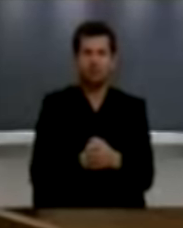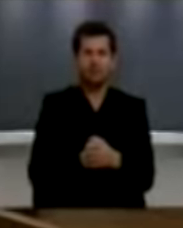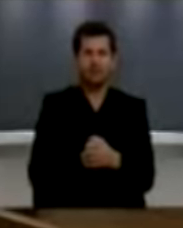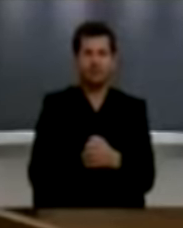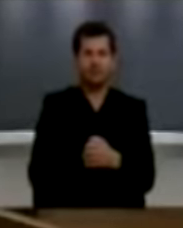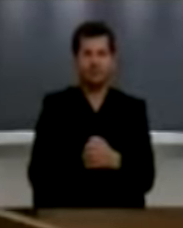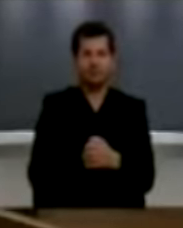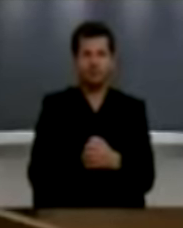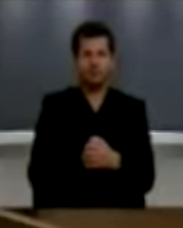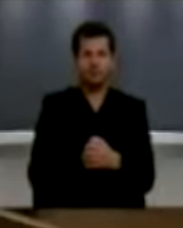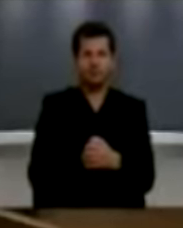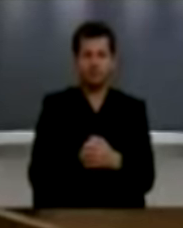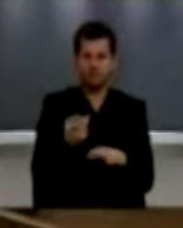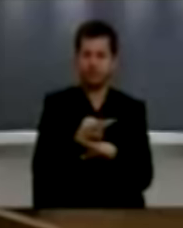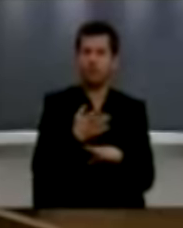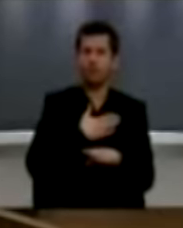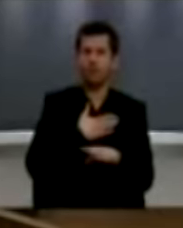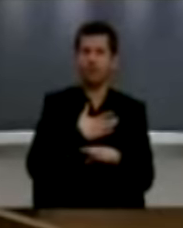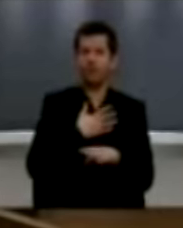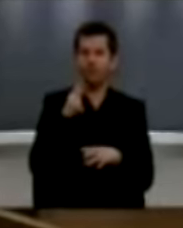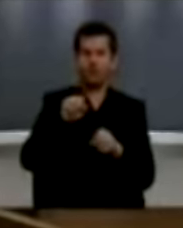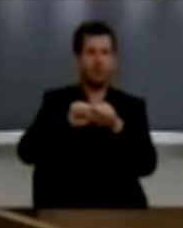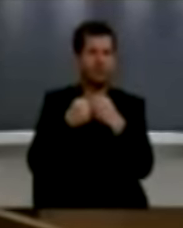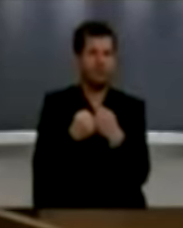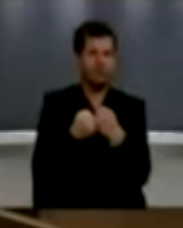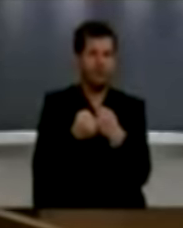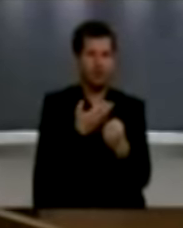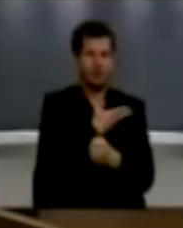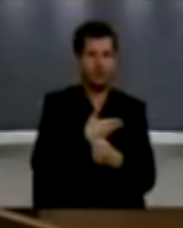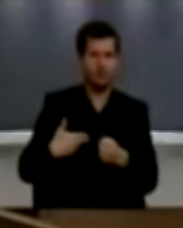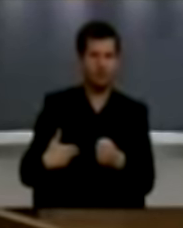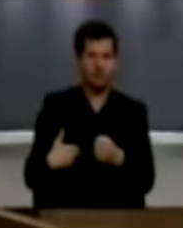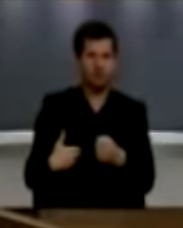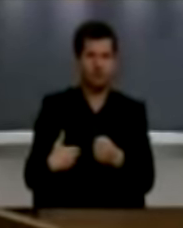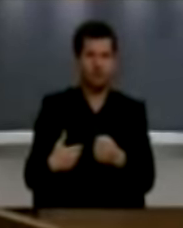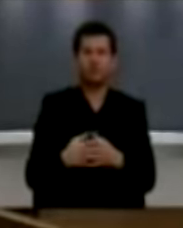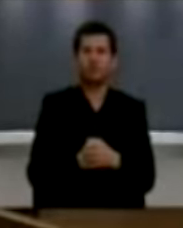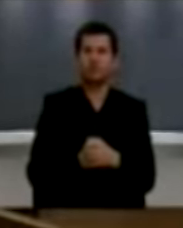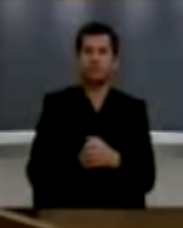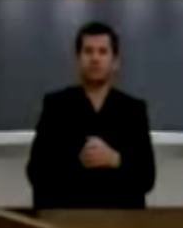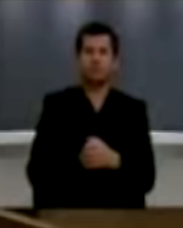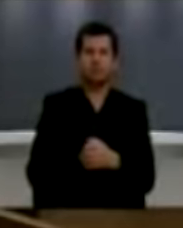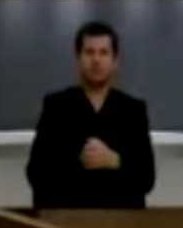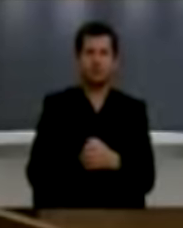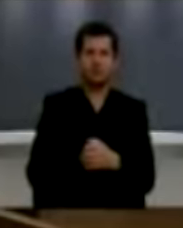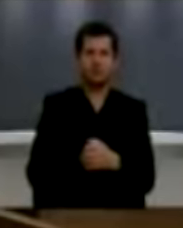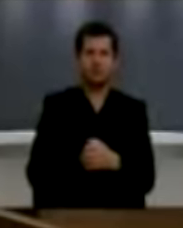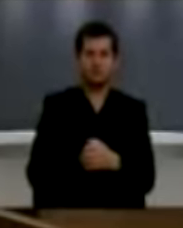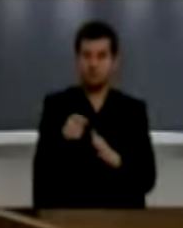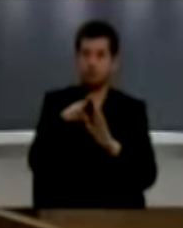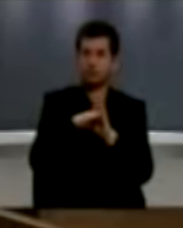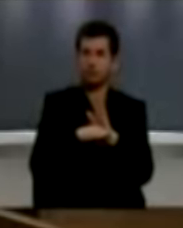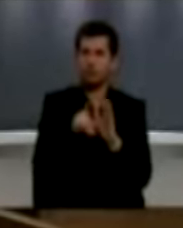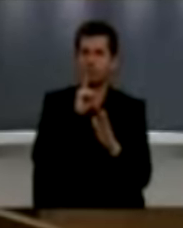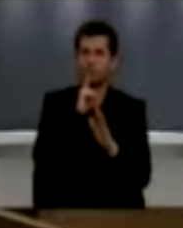E pavarësia jon është pjesë e kontekstit shkathrimit Jugoslavisë. Asa tos bënd të harojmë. Lichmërin e